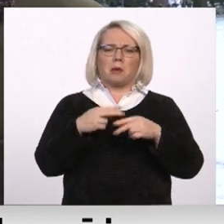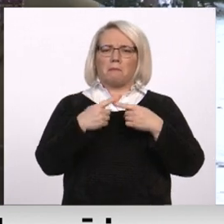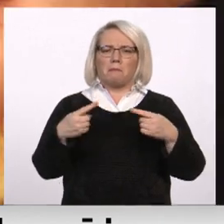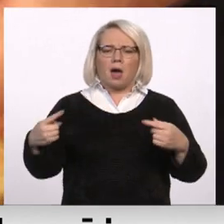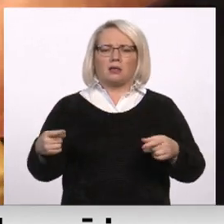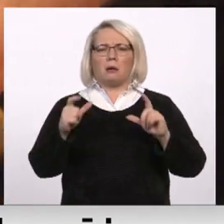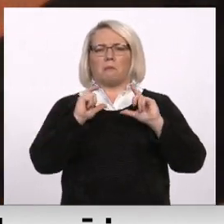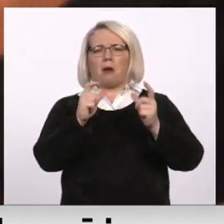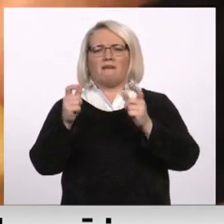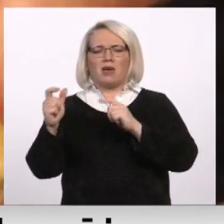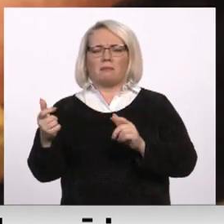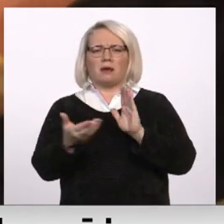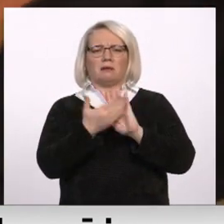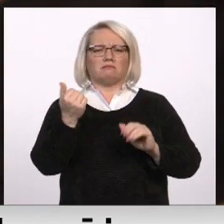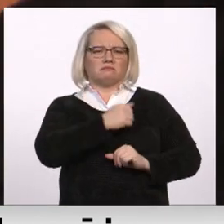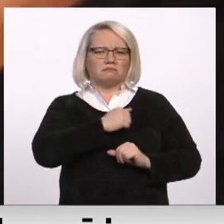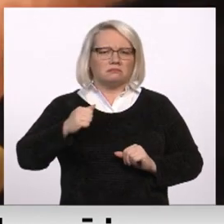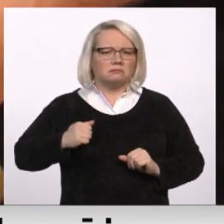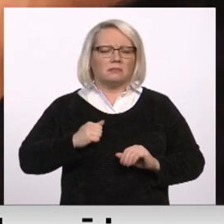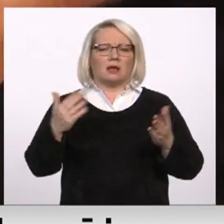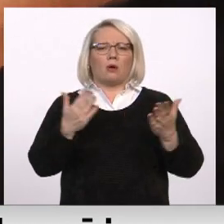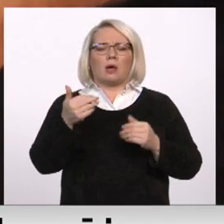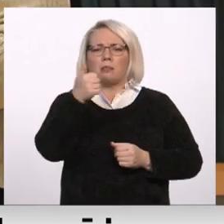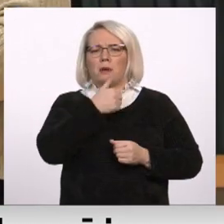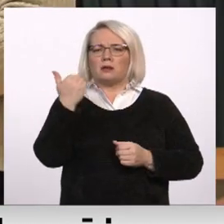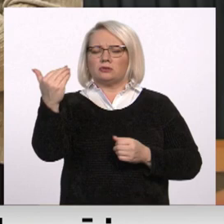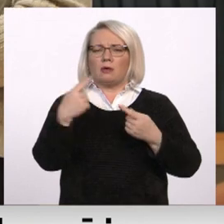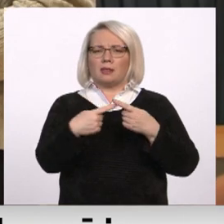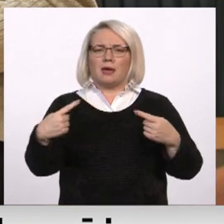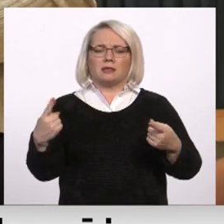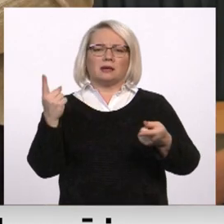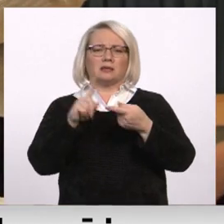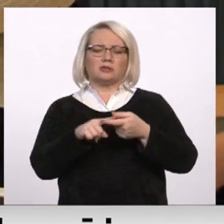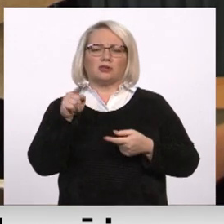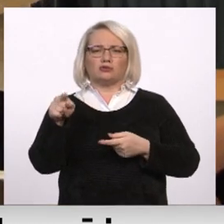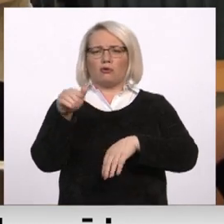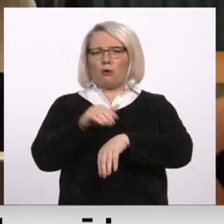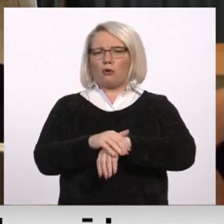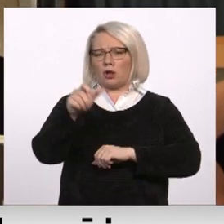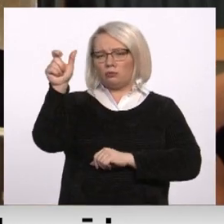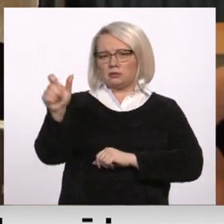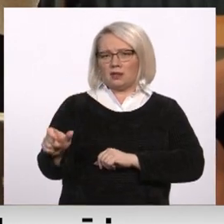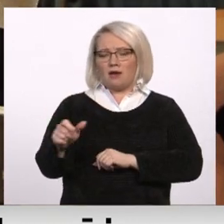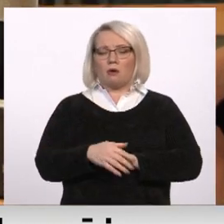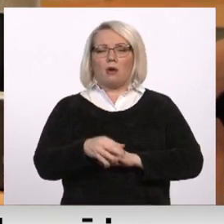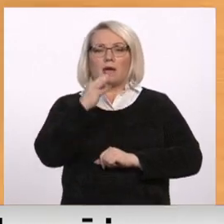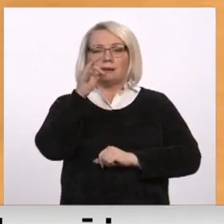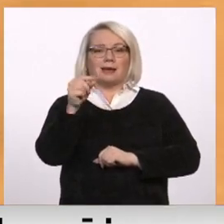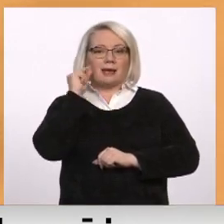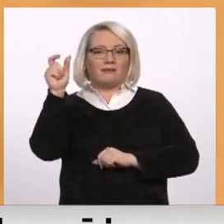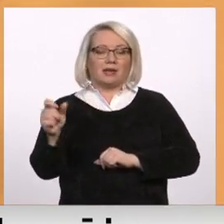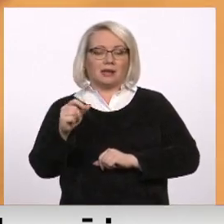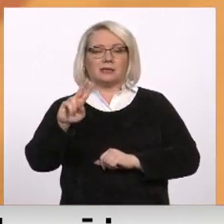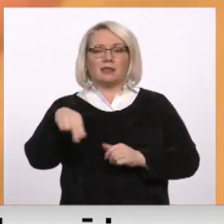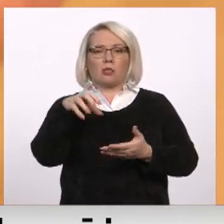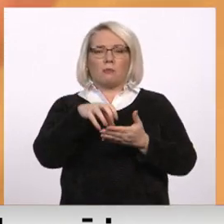iesaugšanu vai pieņemsim kādas personīgās lietas, kas ir saistītas ar šo cilvēku. Kā norāda Kaspars, datu